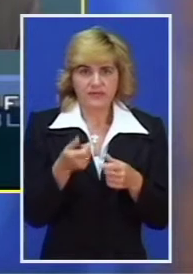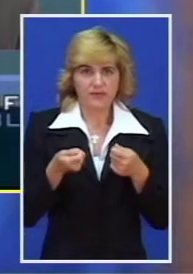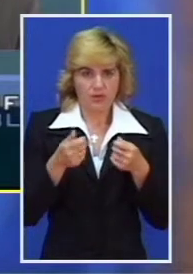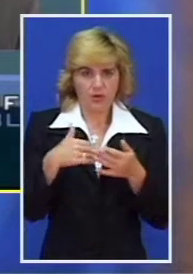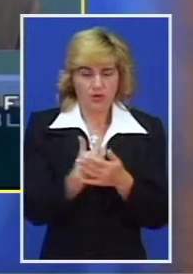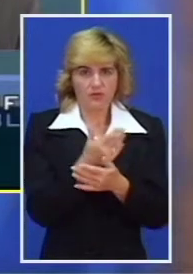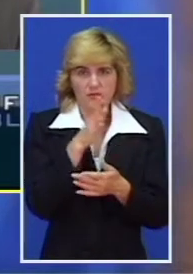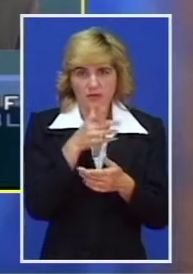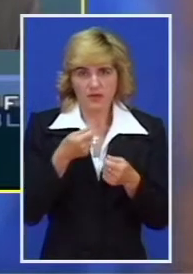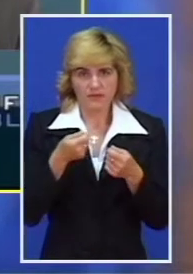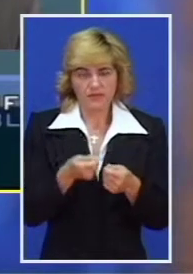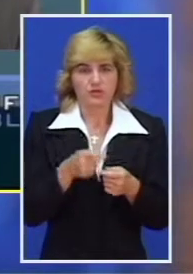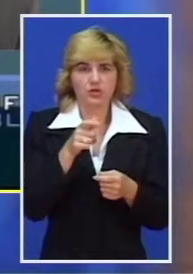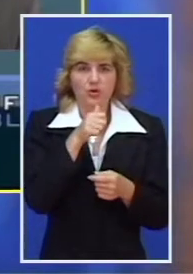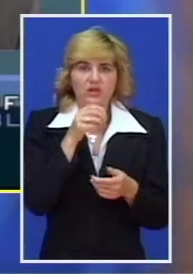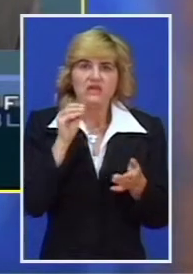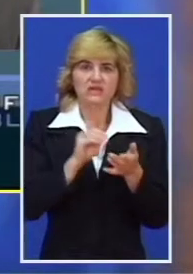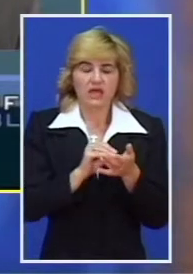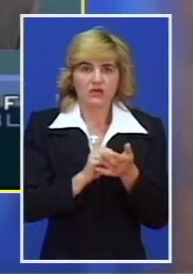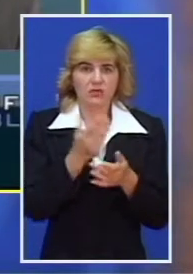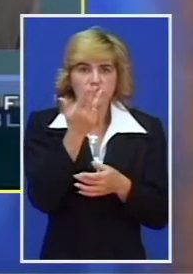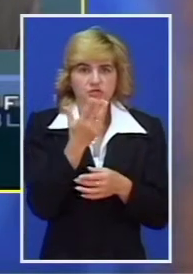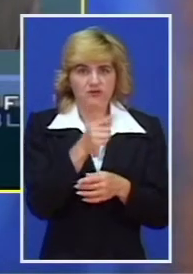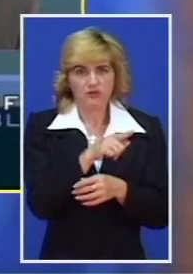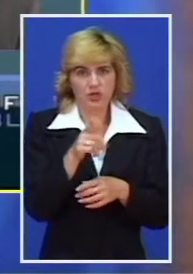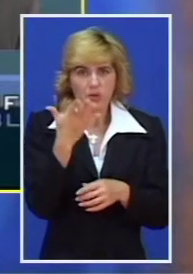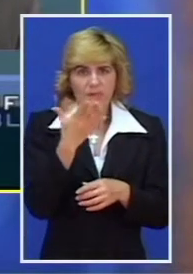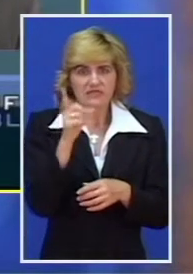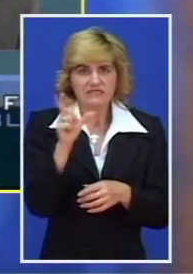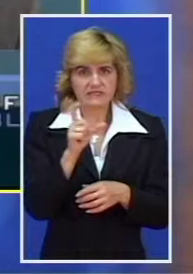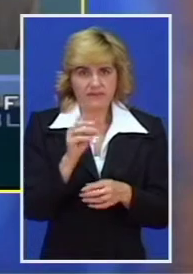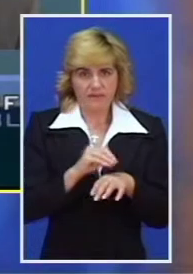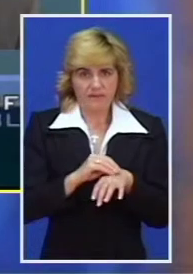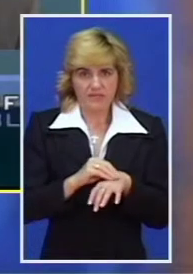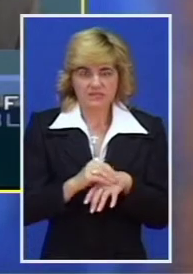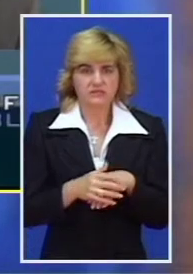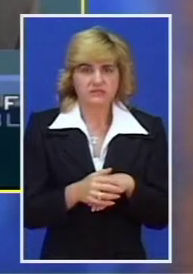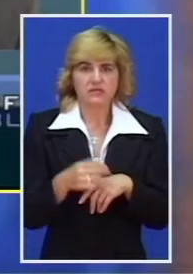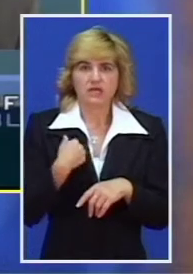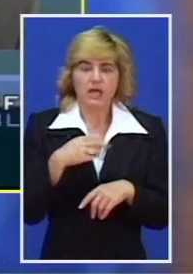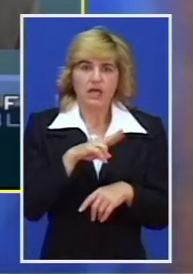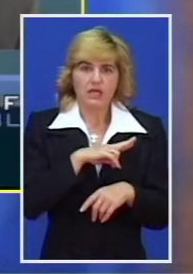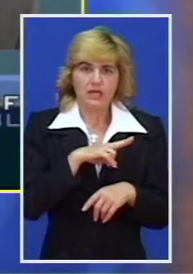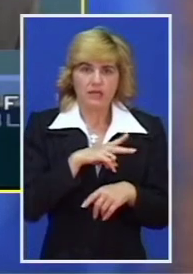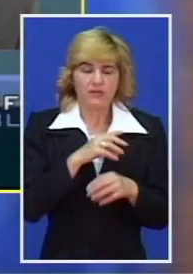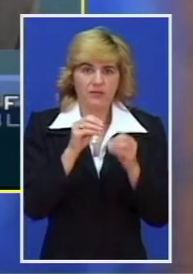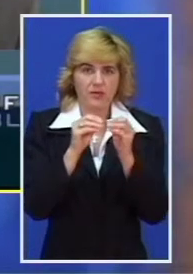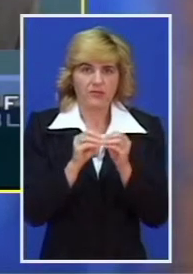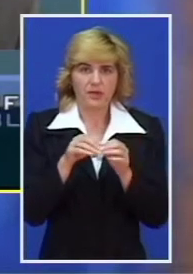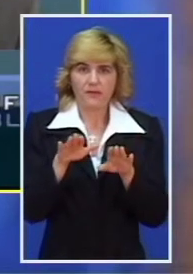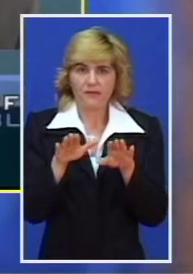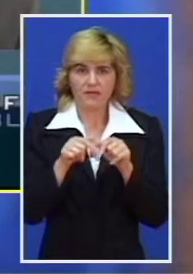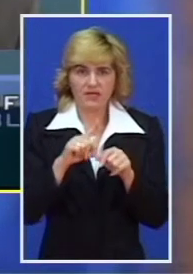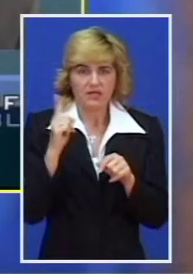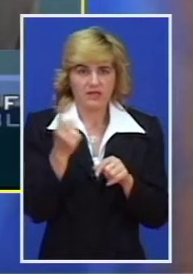To su datumi od 4. do 5. septembra i imamo obavezu da organizujemo prijemnije za te